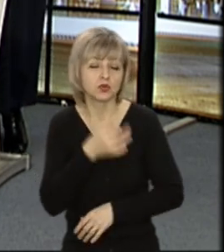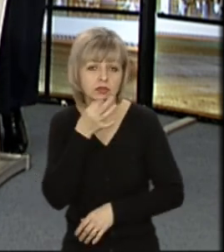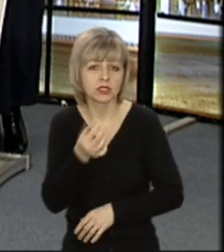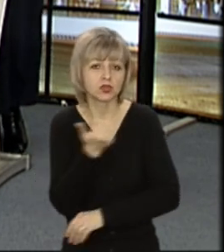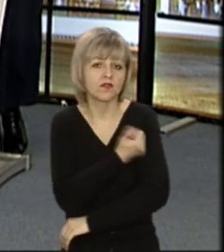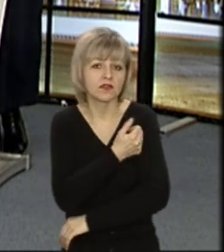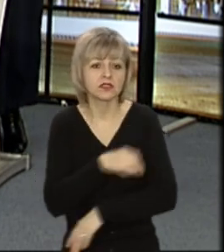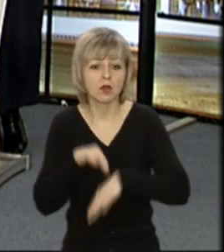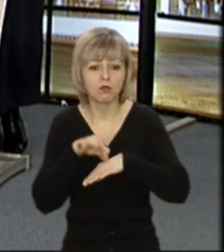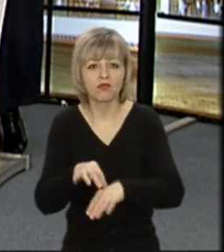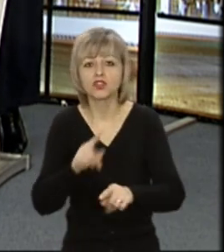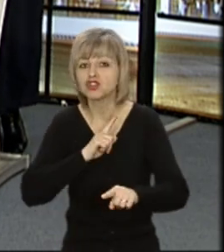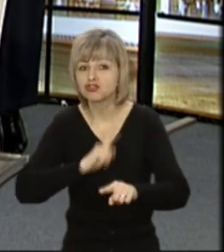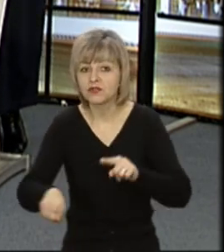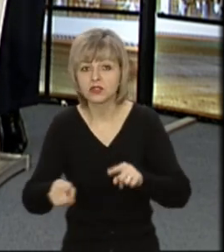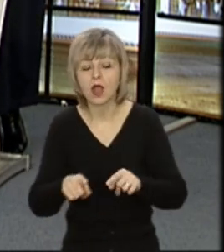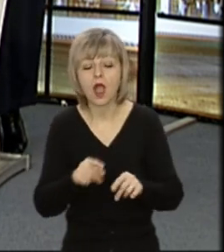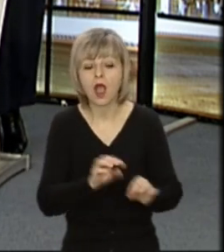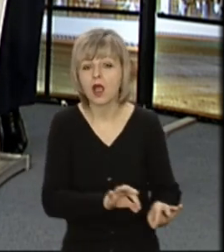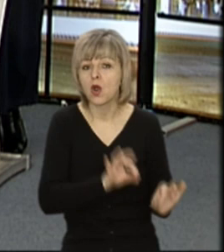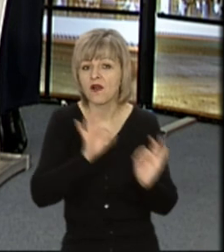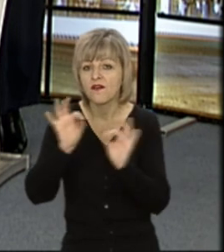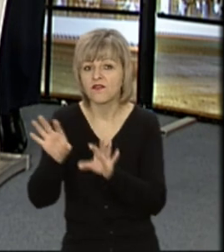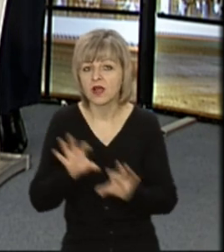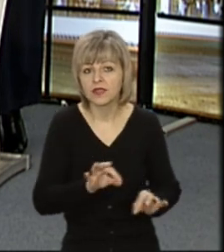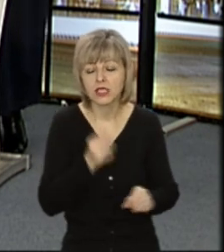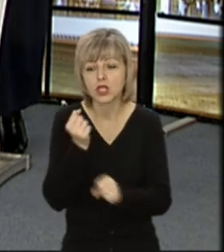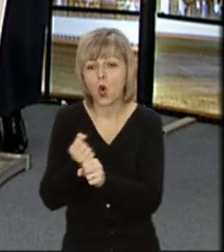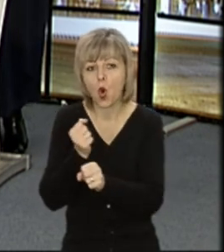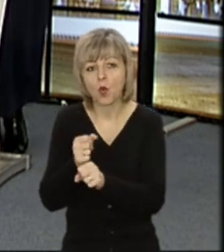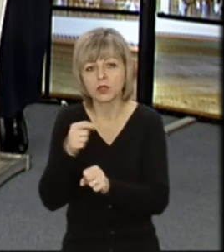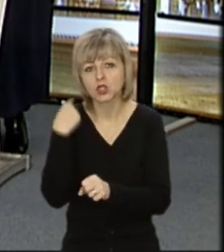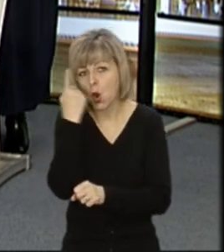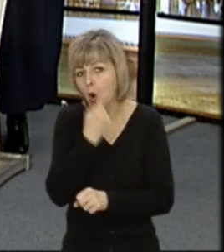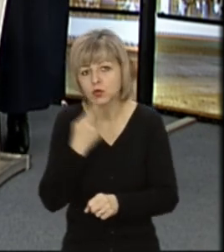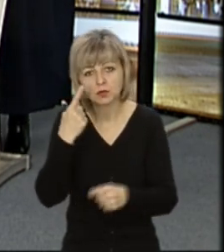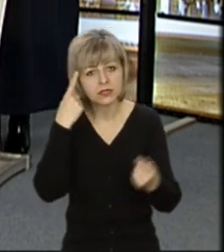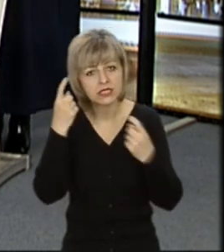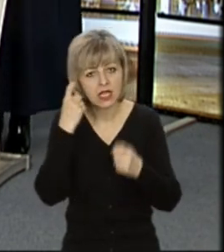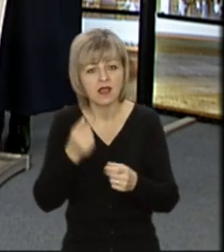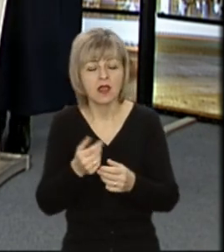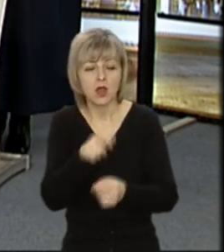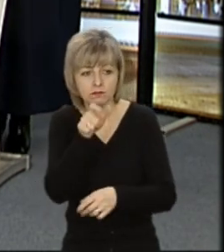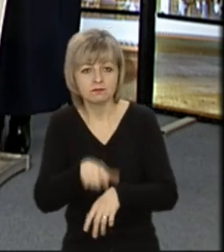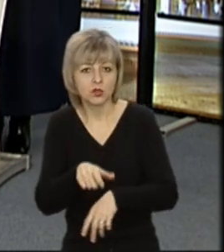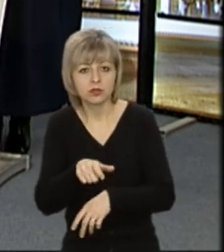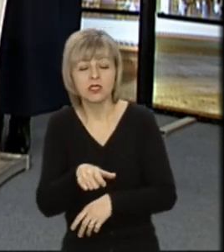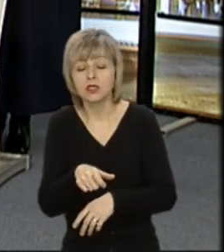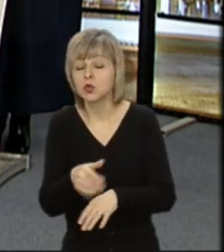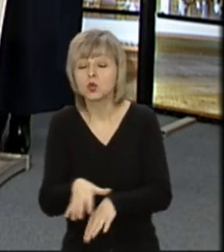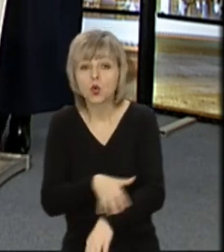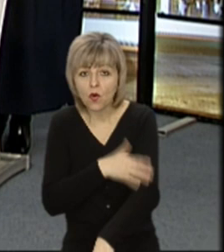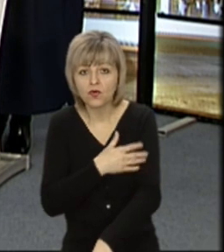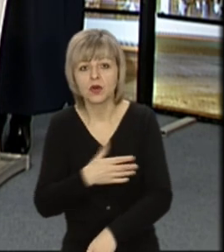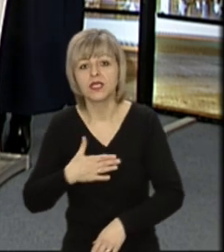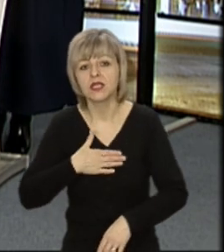проходить дуже швидко, але й внесення і опрацювання цих особистих даних пацієнта проводиться дуже довго,